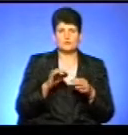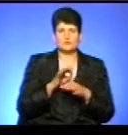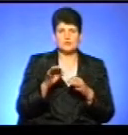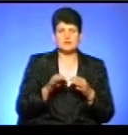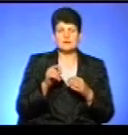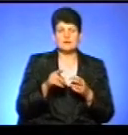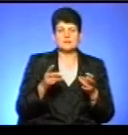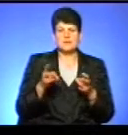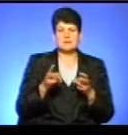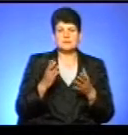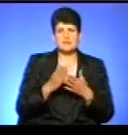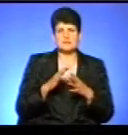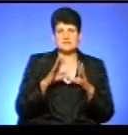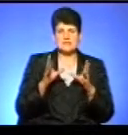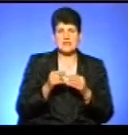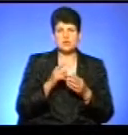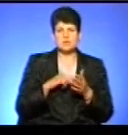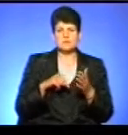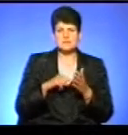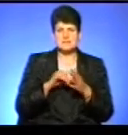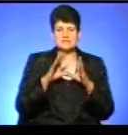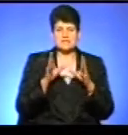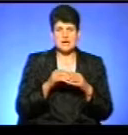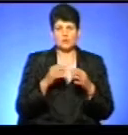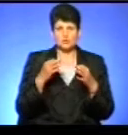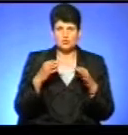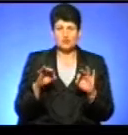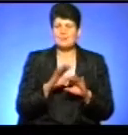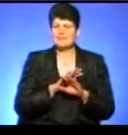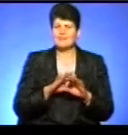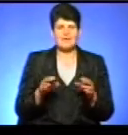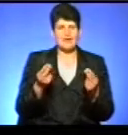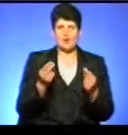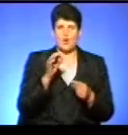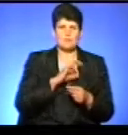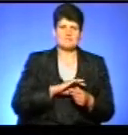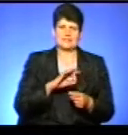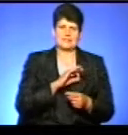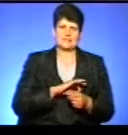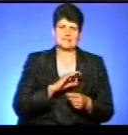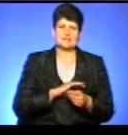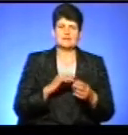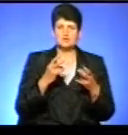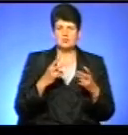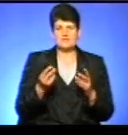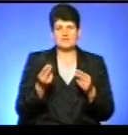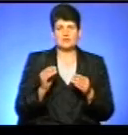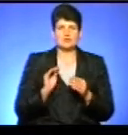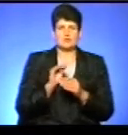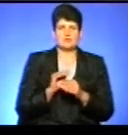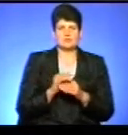повинен мати загальноміський, загальнодоступний характер і бути некомерційним, і таким, що не потребуватиме подальшого фінансування в наступні роки.